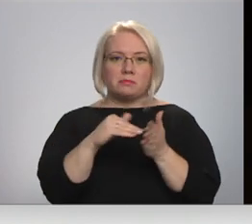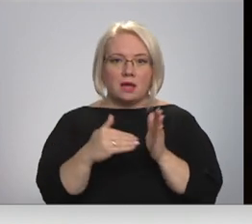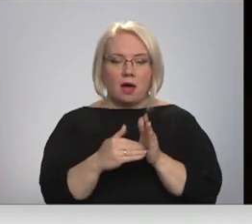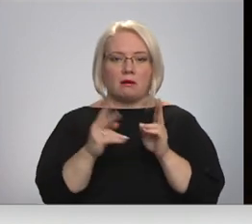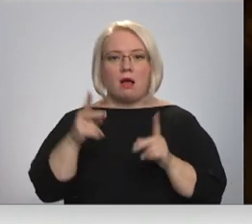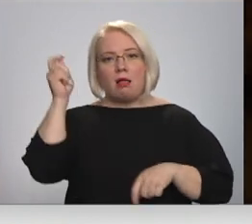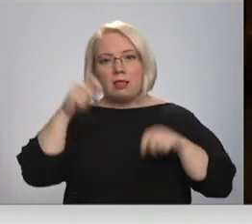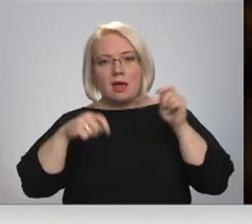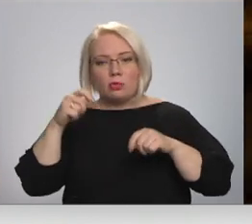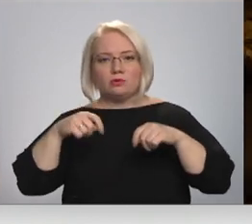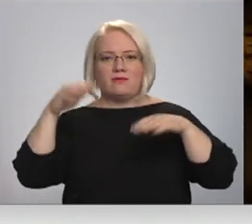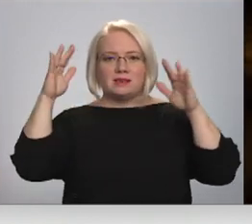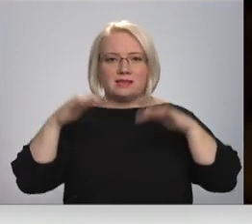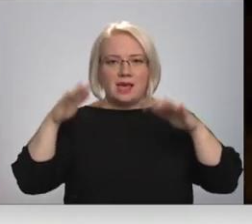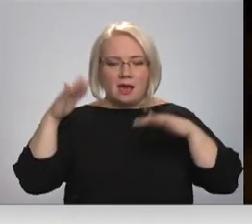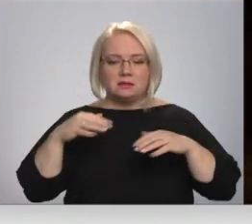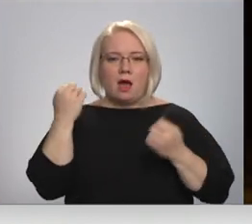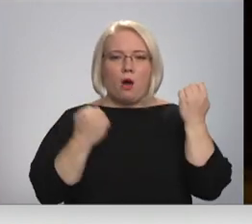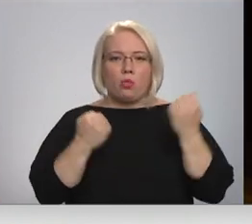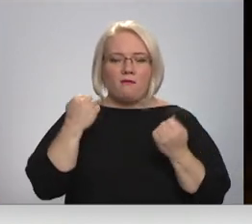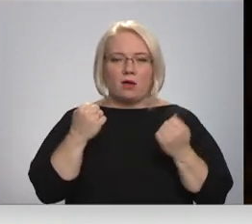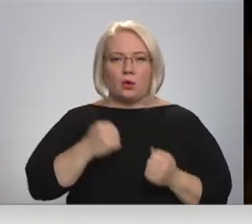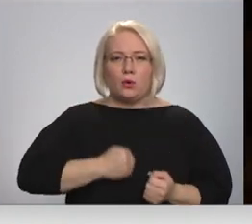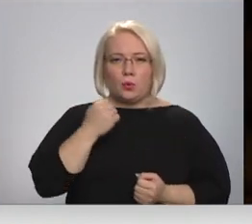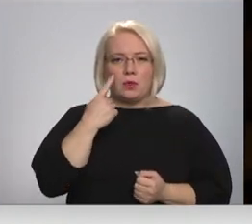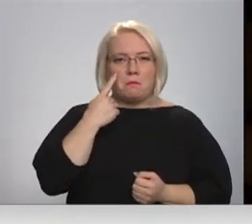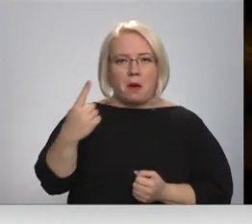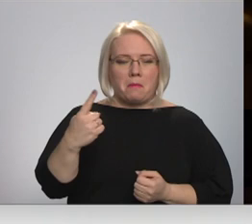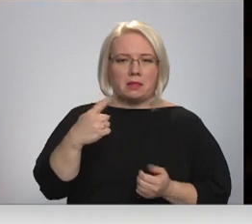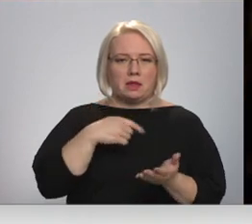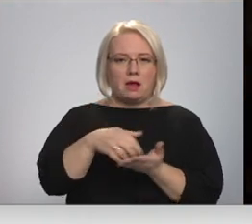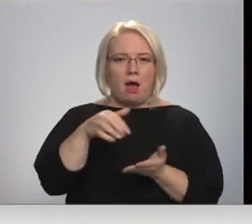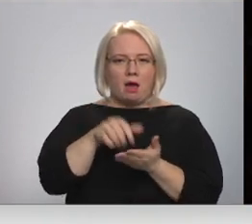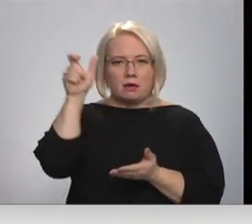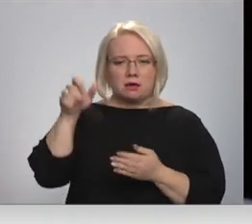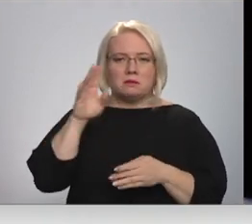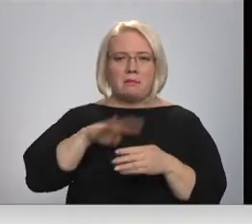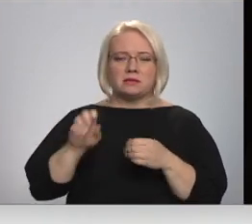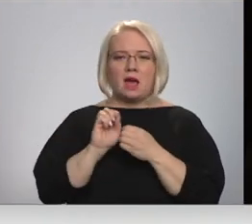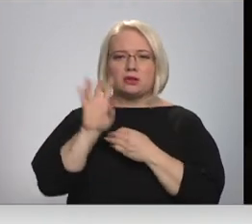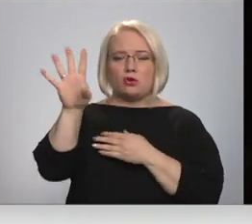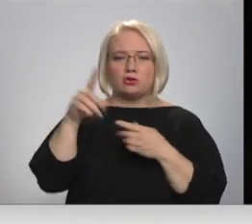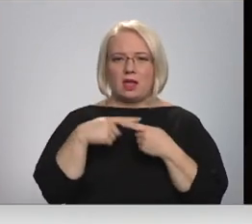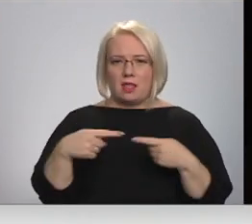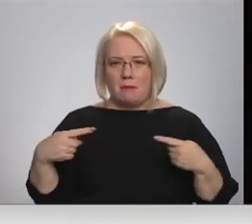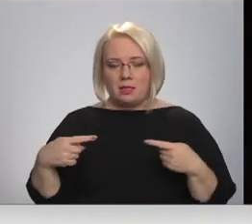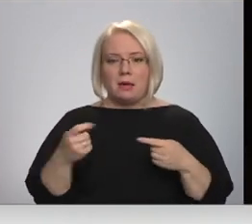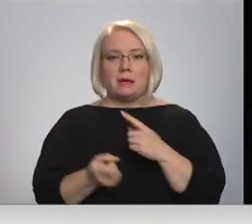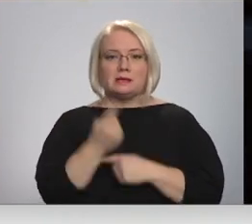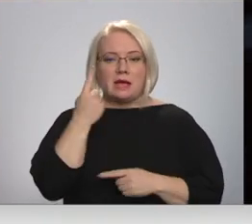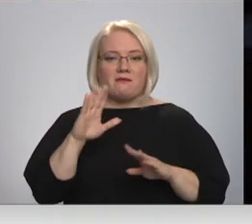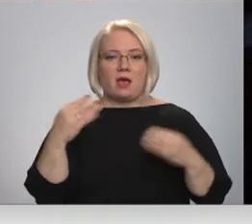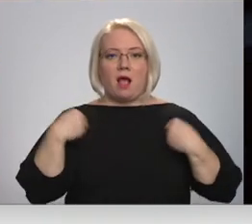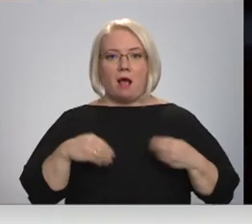lietus vai sniegs, tad autovadītājiem ir grūti pamanīt gājējus bez atstarojošiem elementiem. Izrādās, lai arī ir